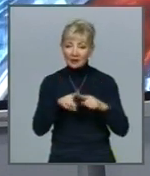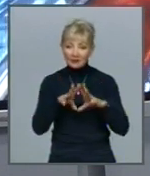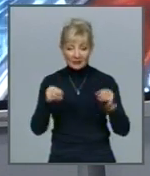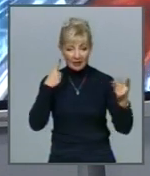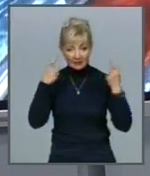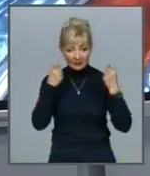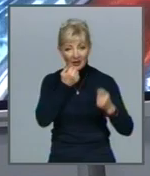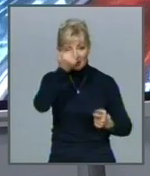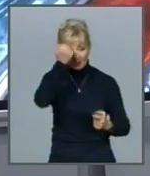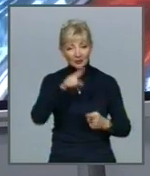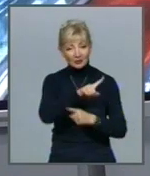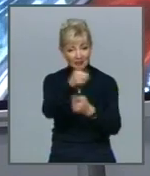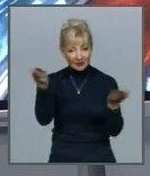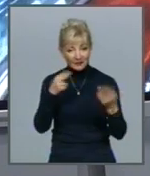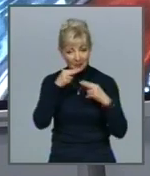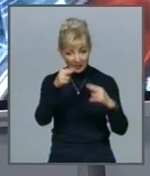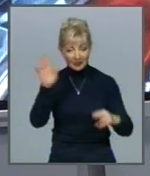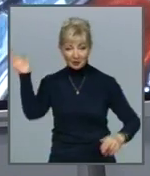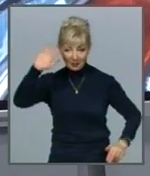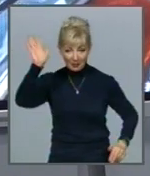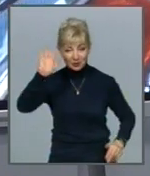інформація Дякую вам за увагу До побачення